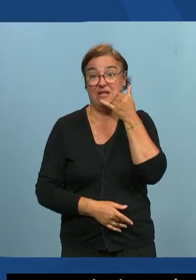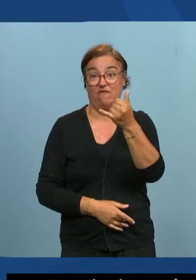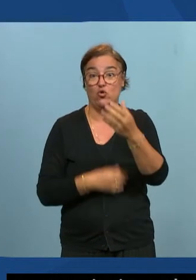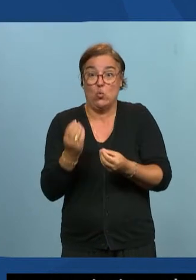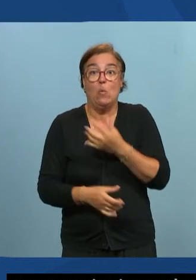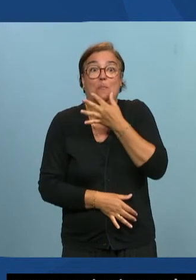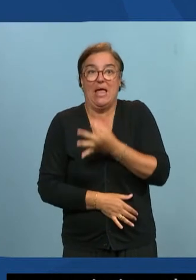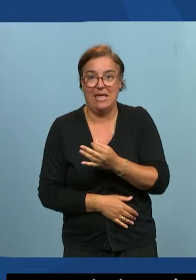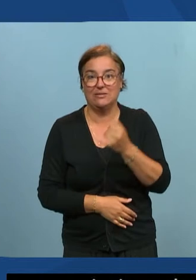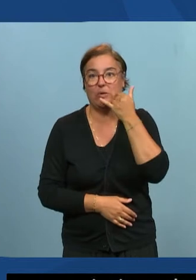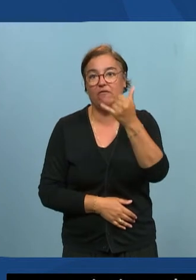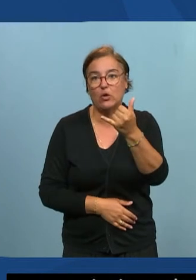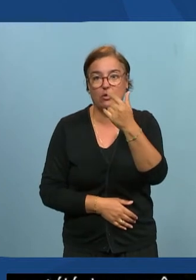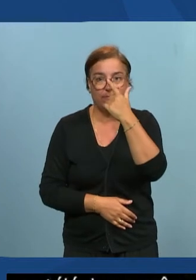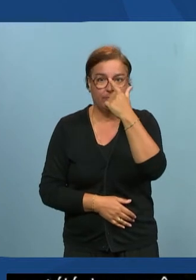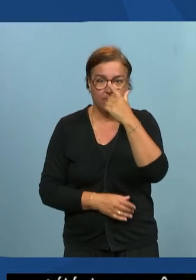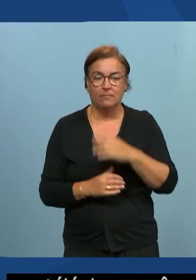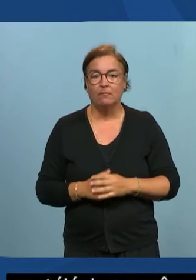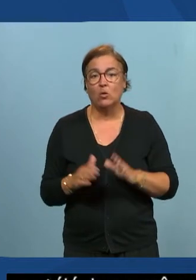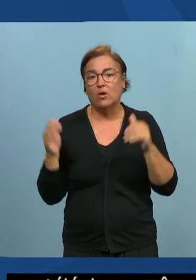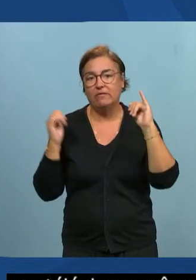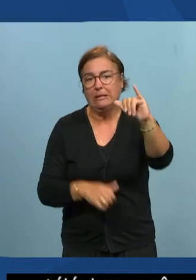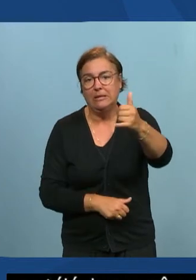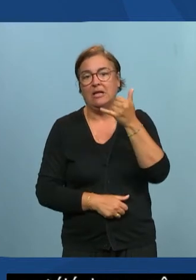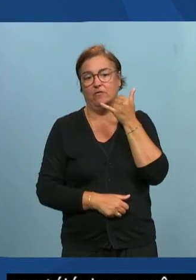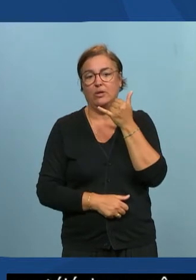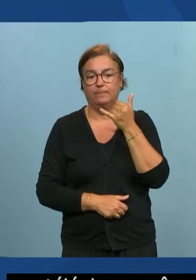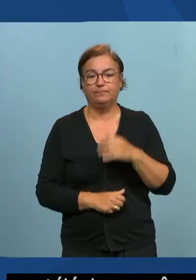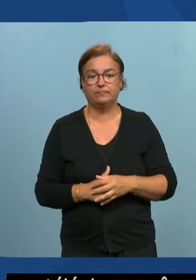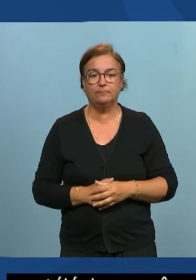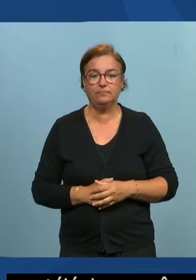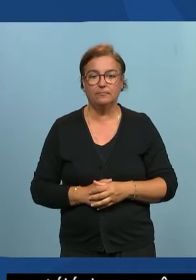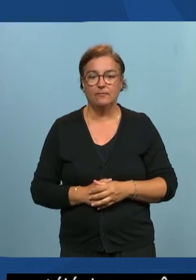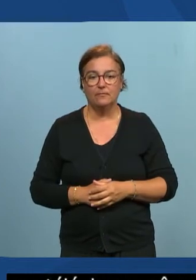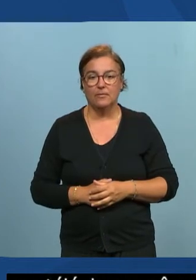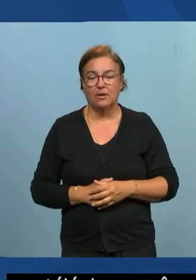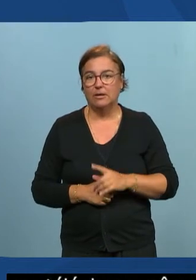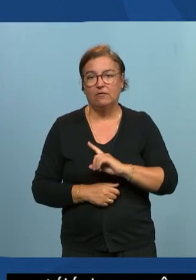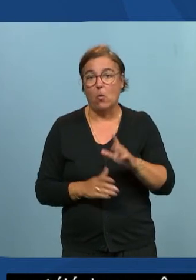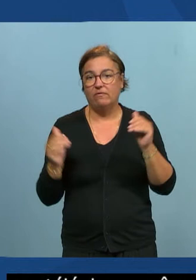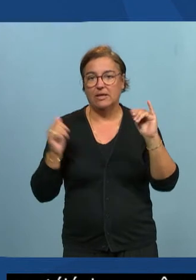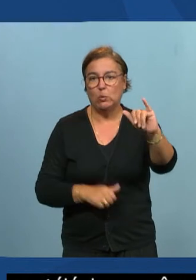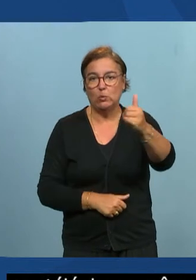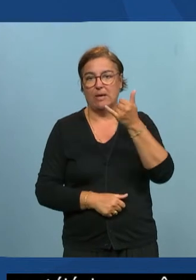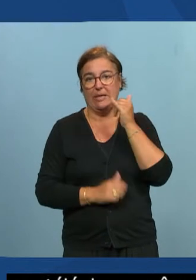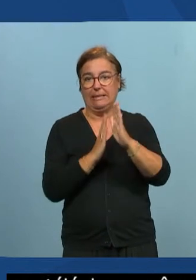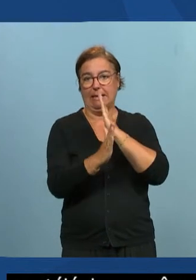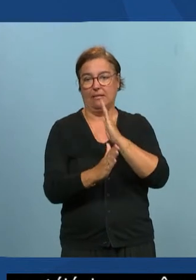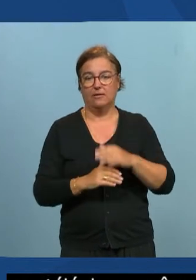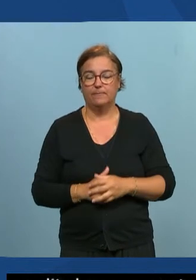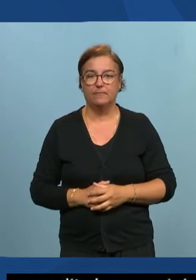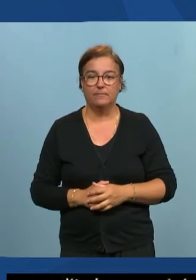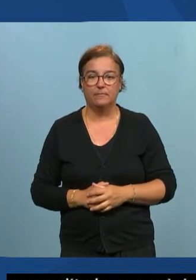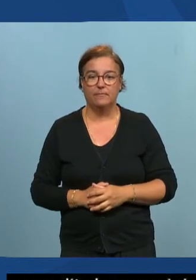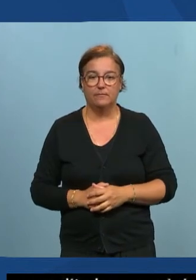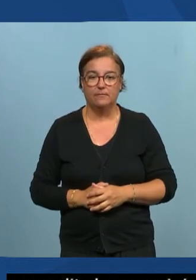on vous dit de nous chante par SMS par e-mail peut-être ne nous appelez pas directement et il faut pas que le